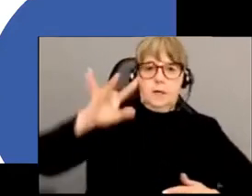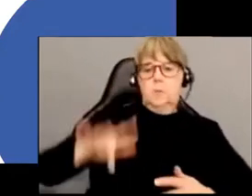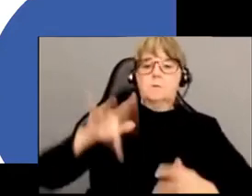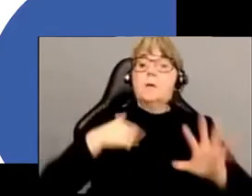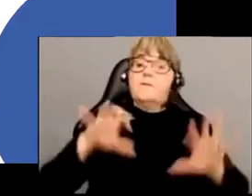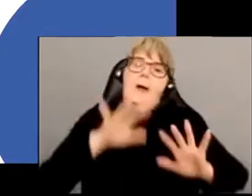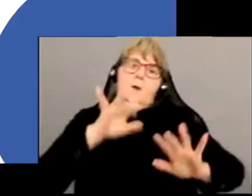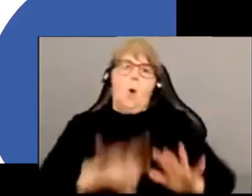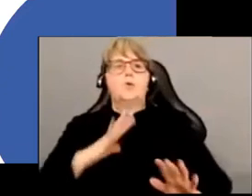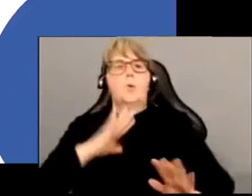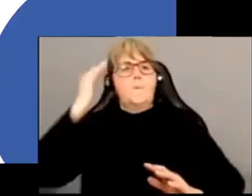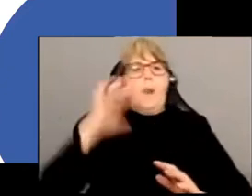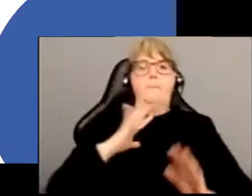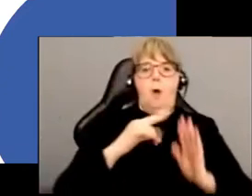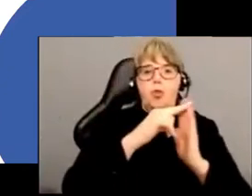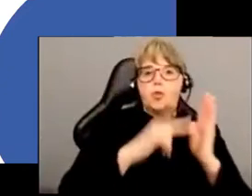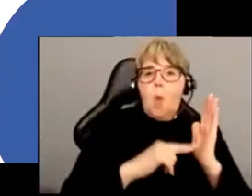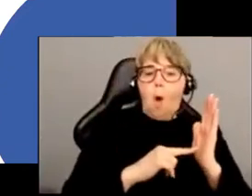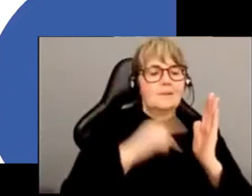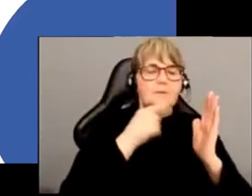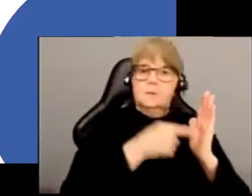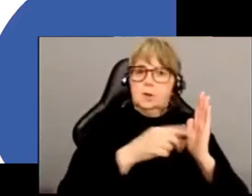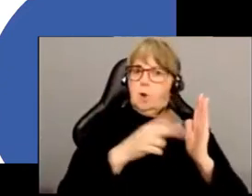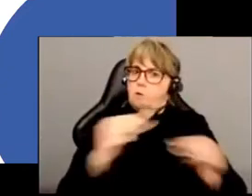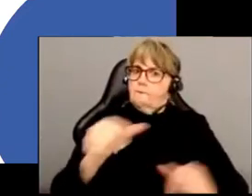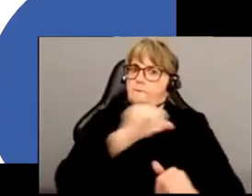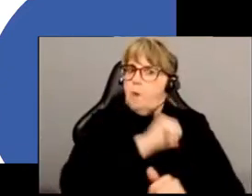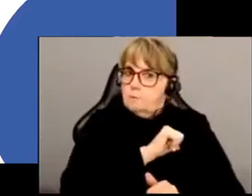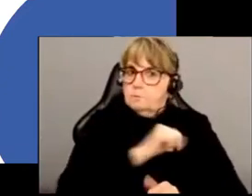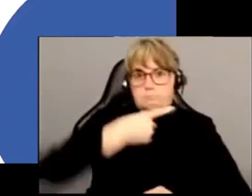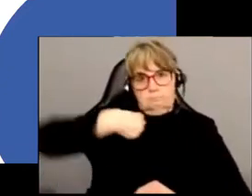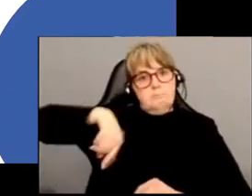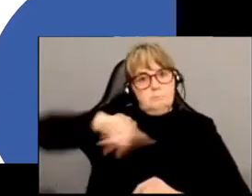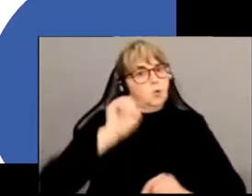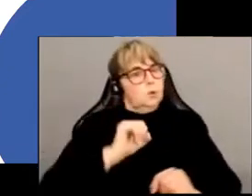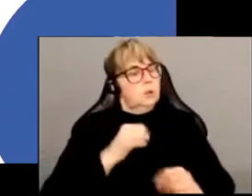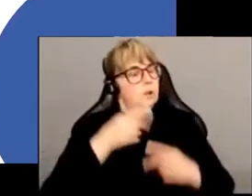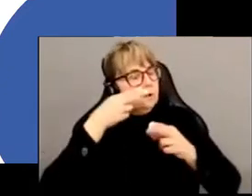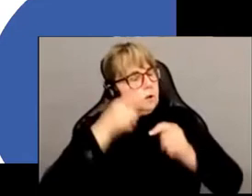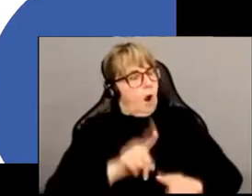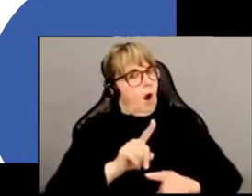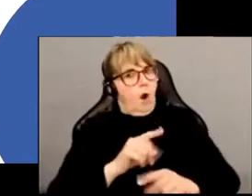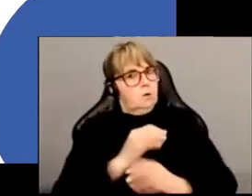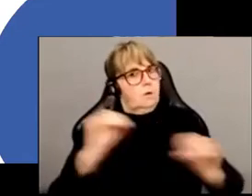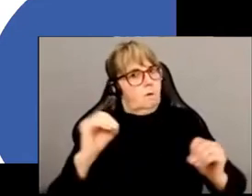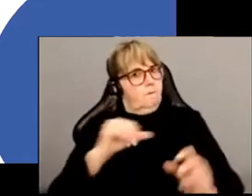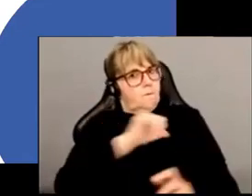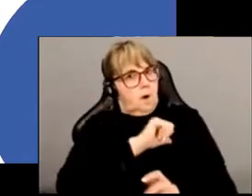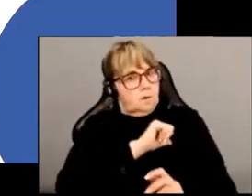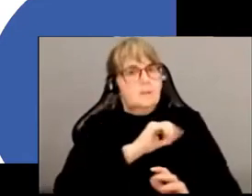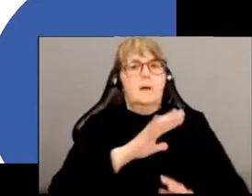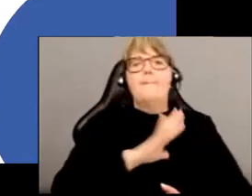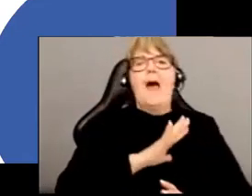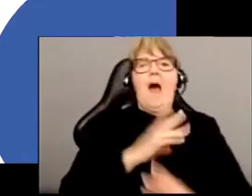par rapport à des normes qui sont des normes de non-violence et auxquelles la plupart d'entre nous souscrivons, tout en ayant des comportements de